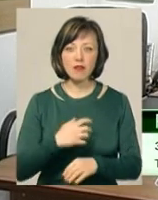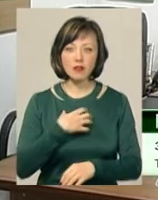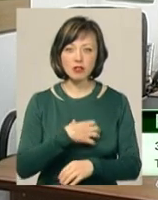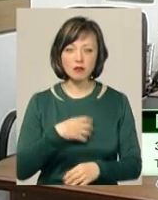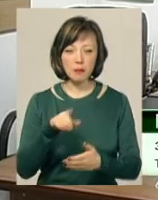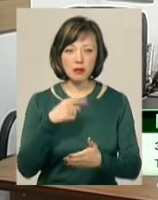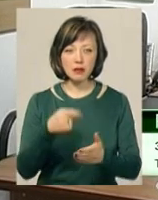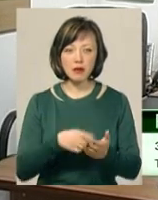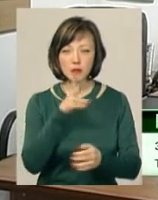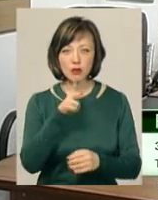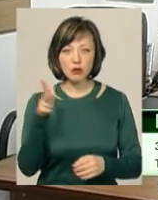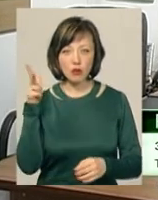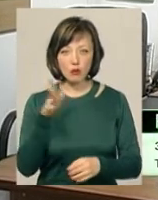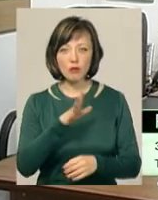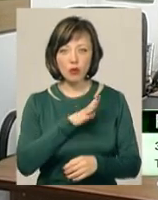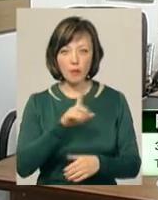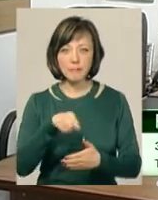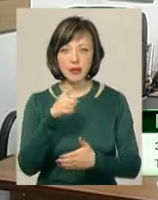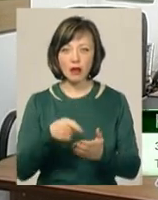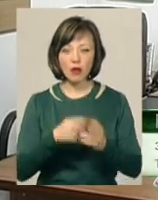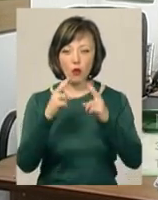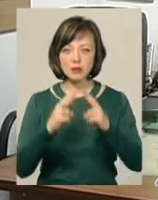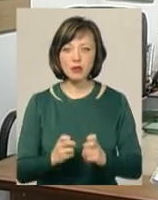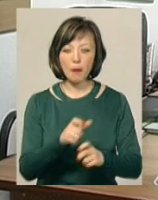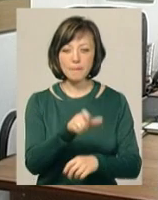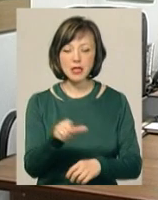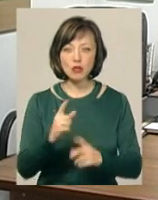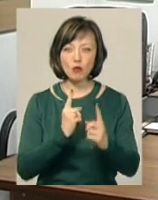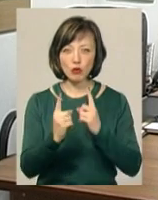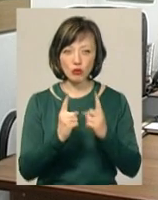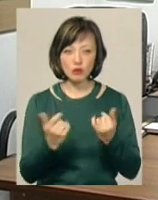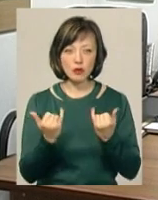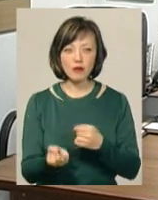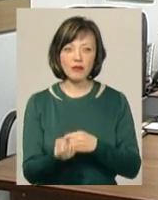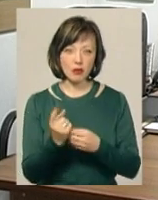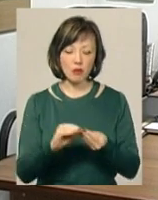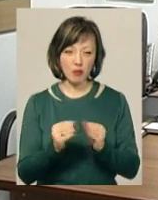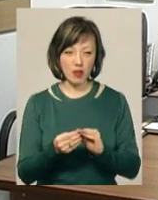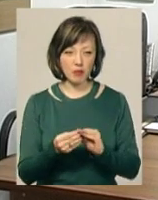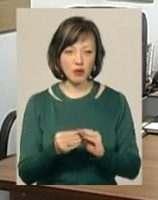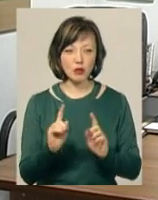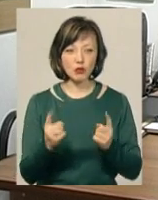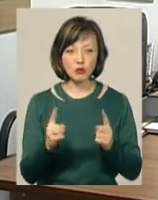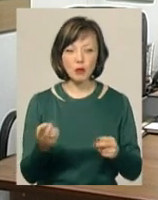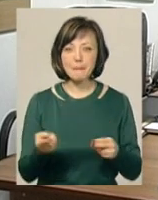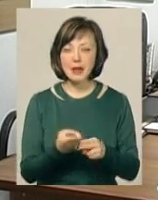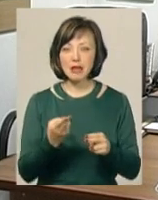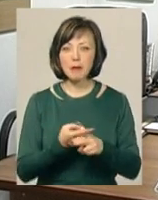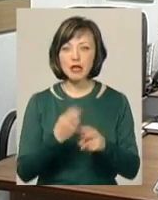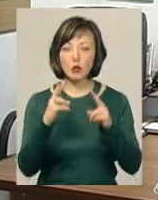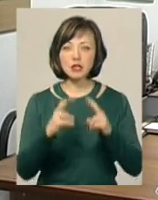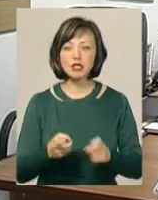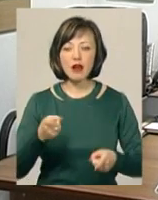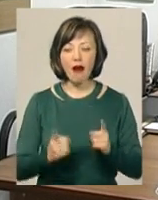яке ми ставили ще три роки тому, було якраз питання обстеження пасажиропотоку. В чому зараз виникла проблема. Тому що без обстеження